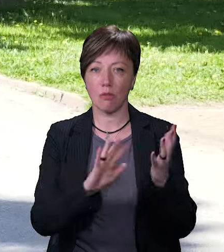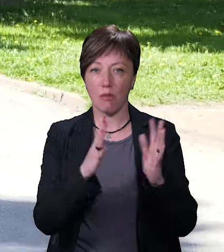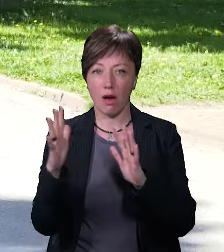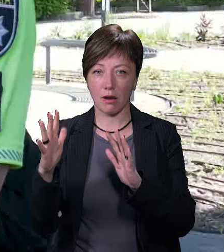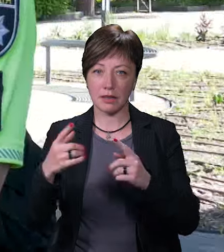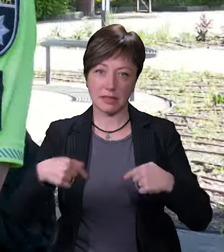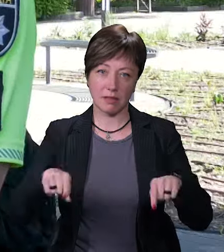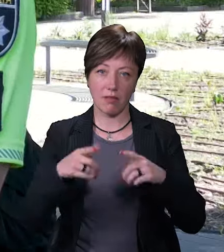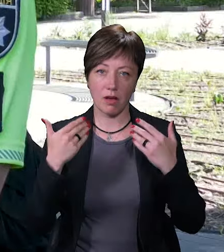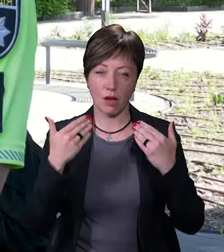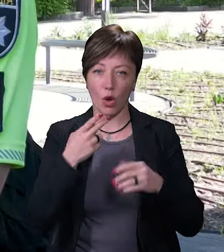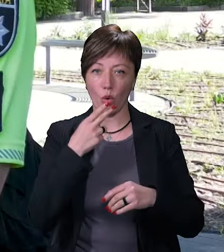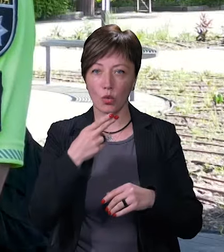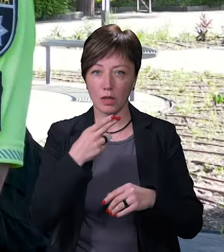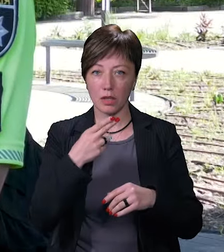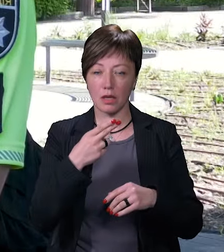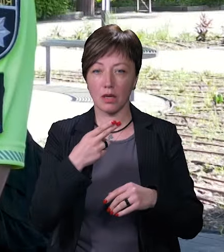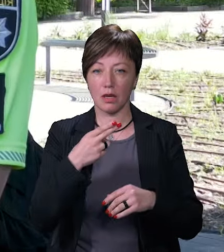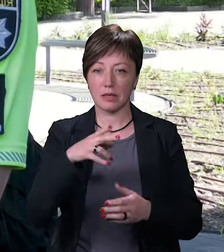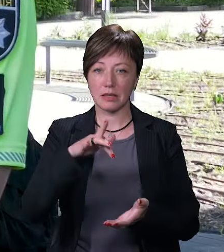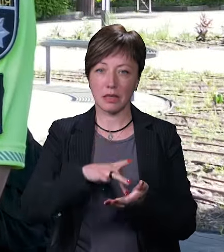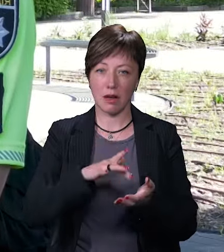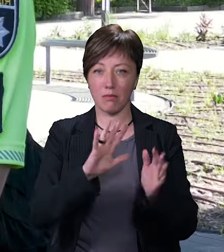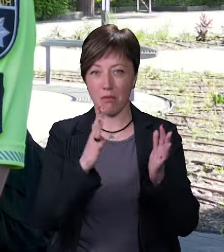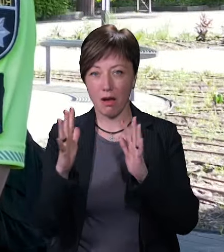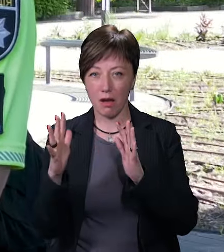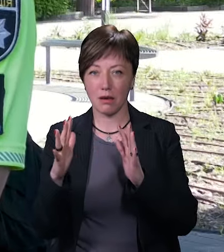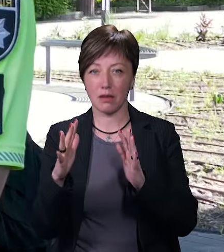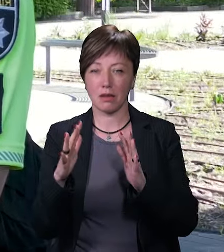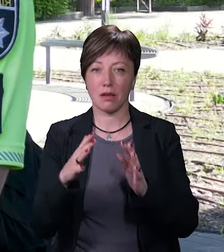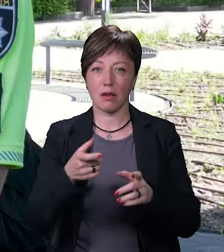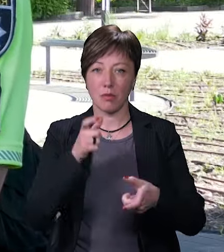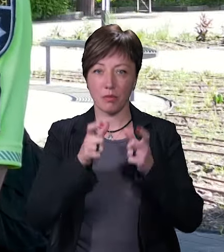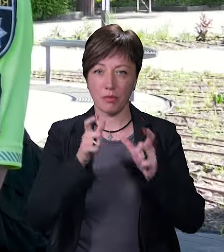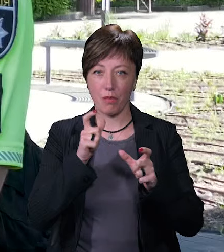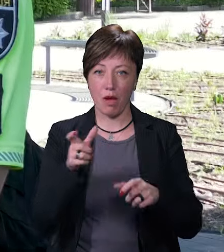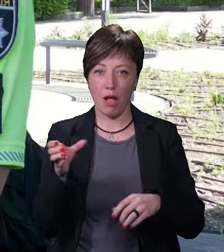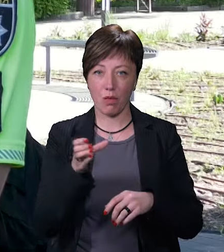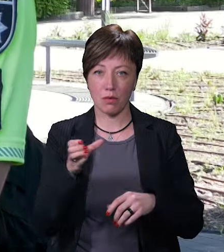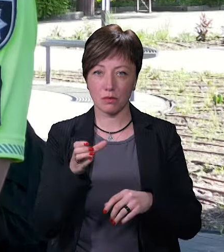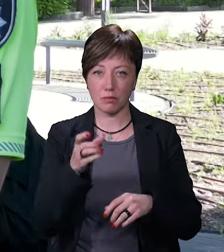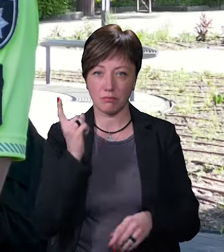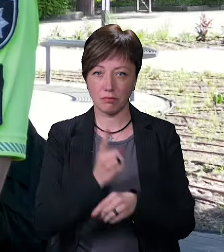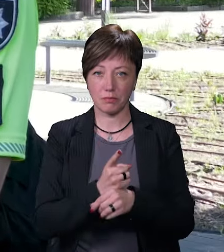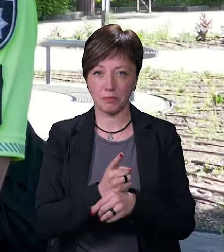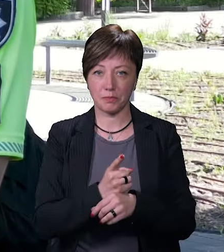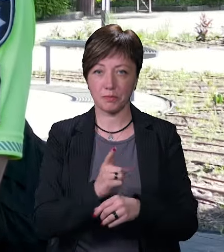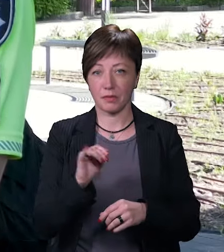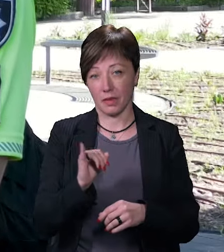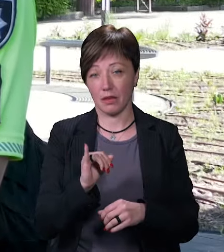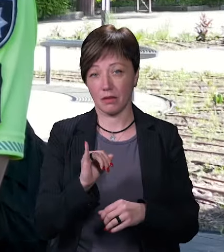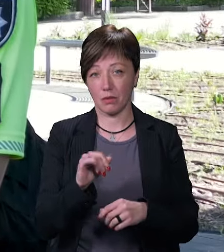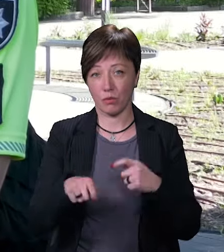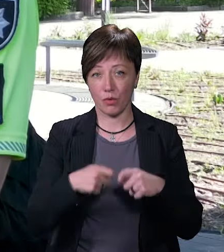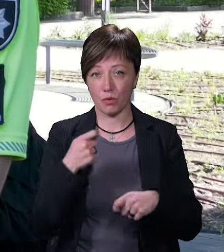та сквери. Куріння в парках, скверах, центральних частинних містах. Так само і вживання, розплевування алкогольних напоїв. І